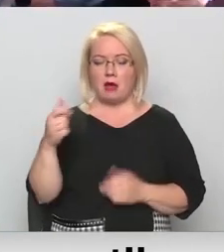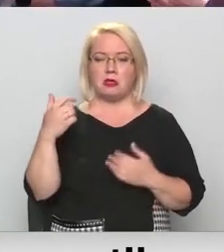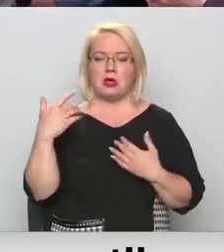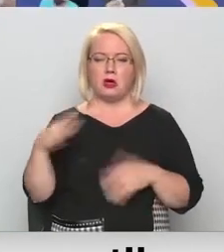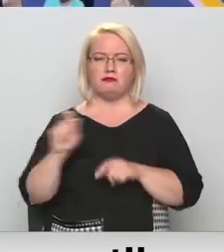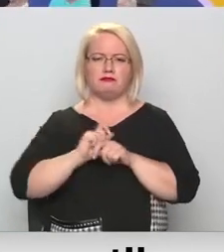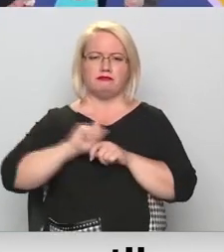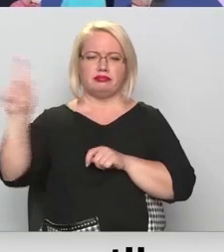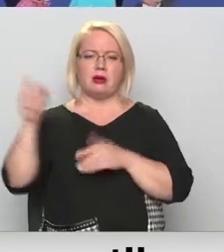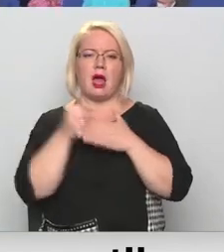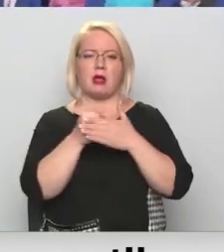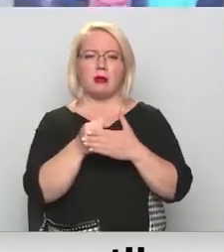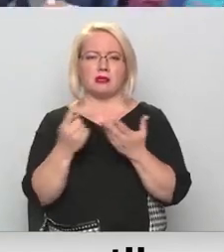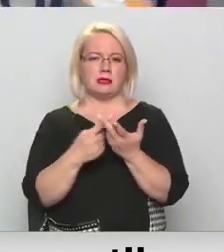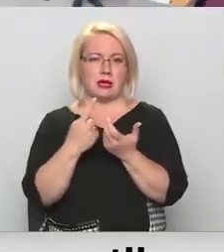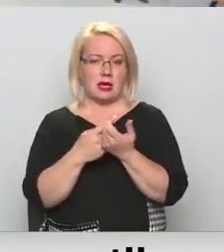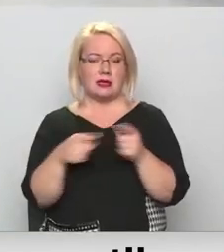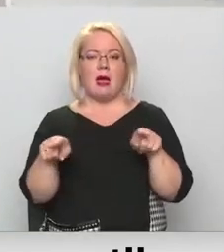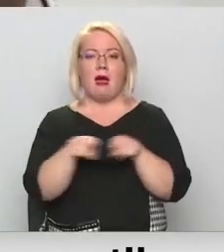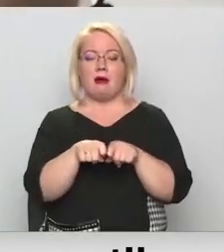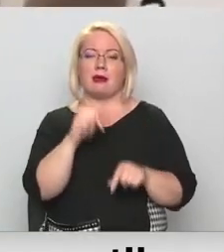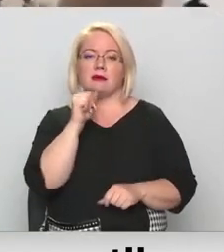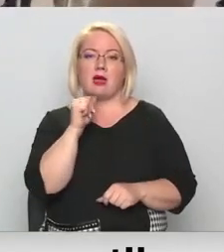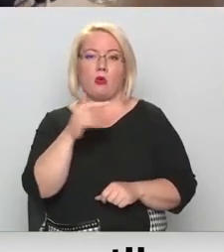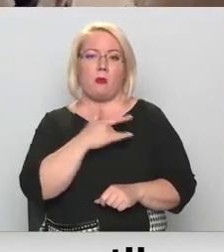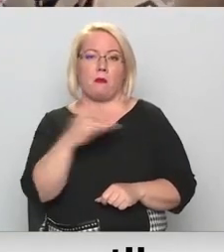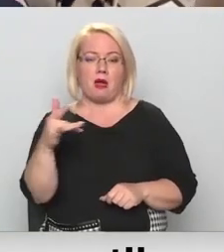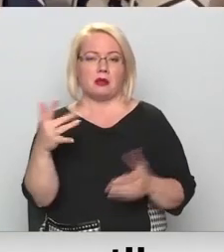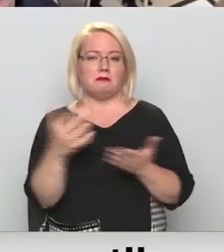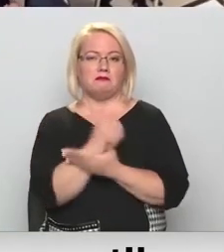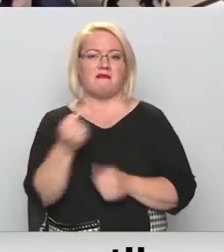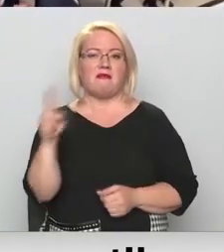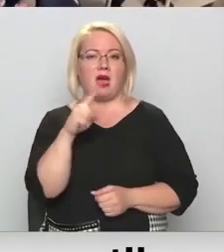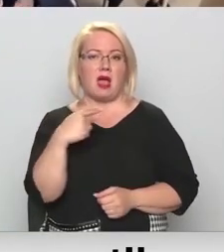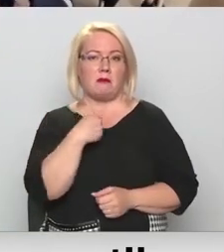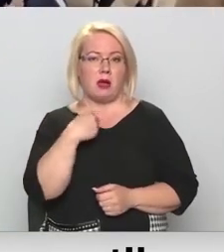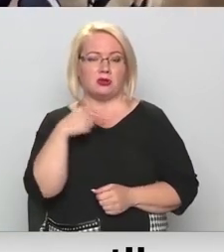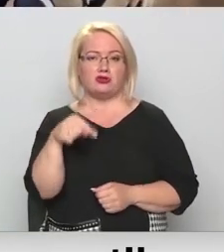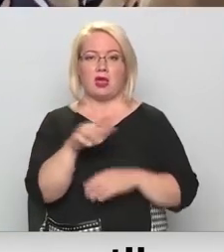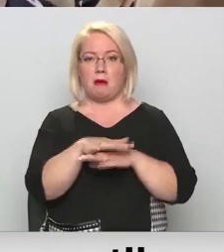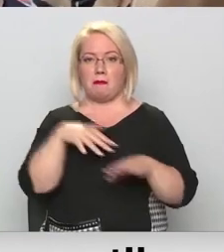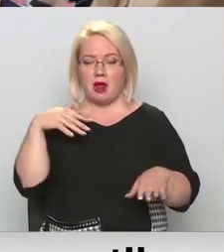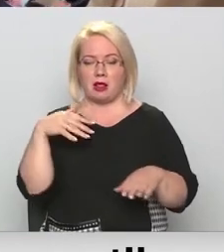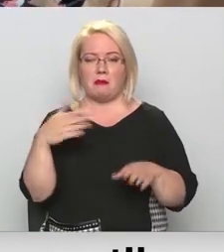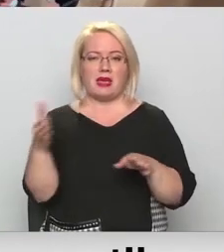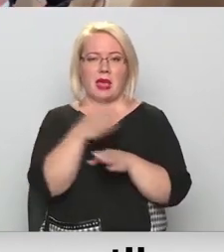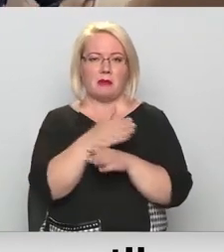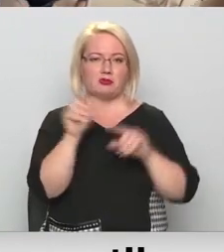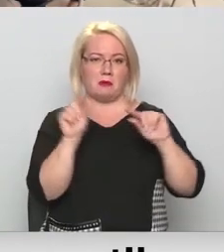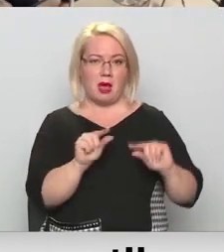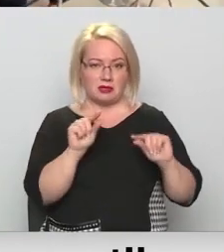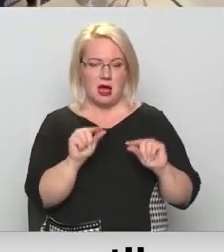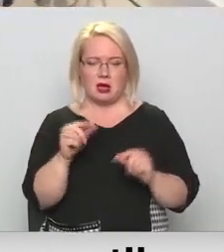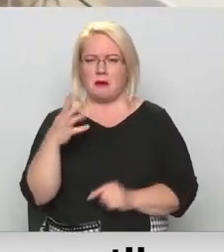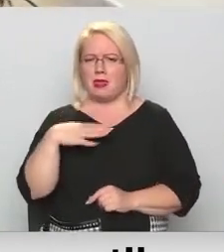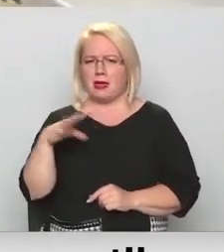atbalstītāju skaitu, tad arī zaļie ir dabūjuši vairāku balsu šajā parlamentā nekā jebkad iepriekš. Bet